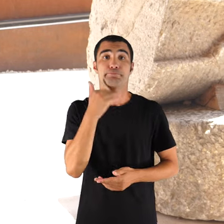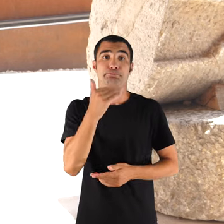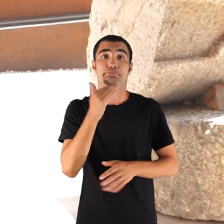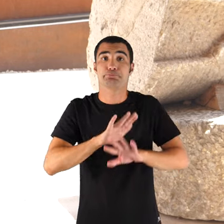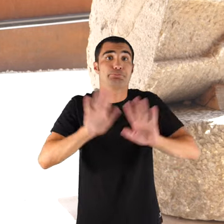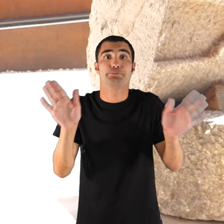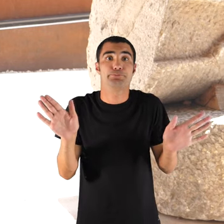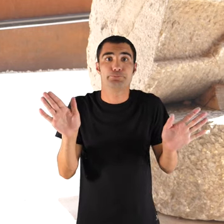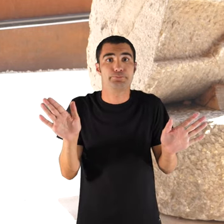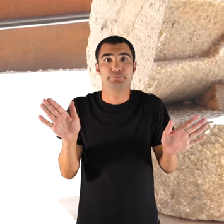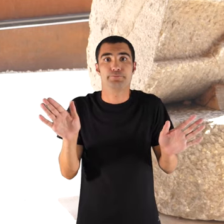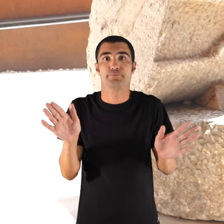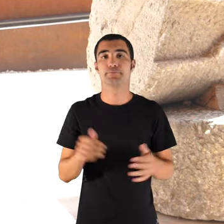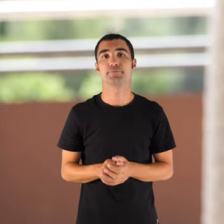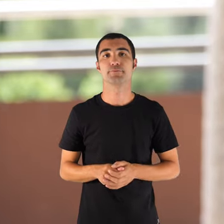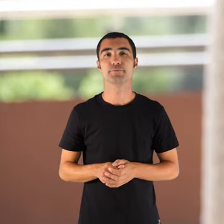O sigui,